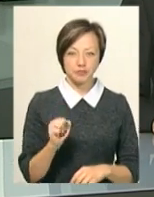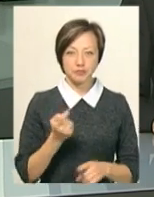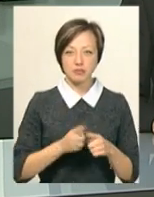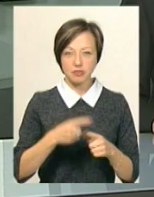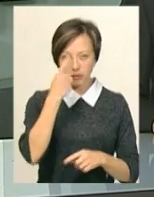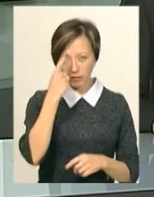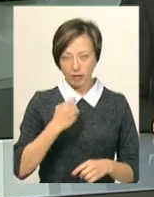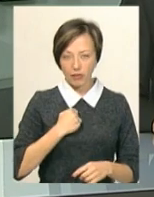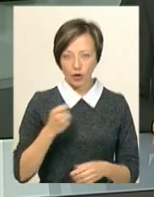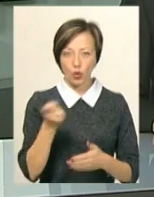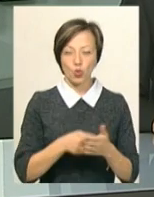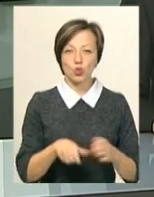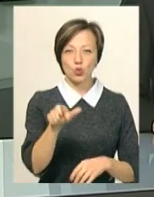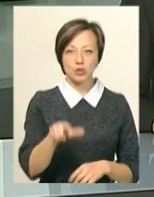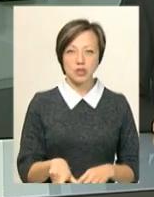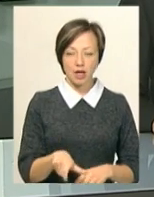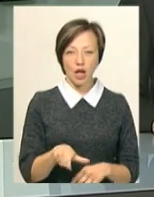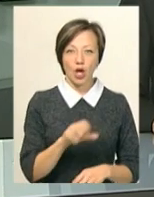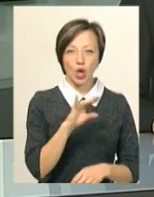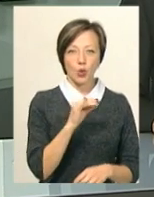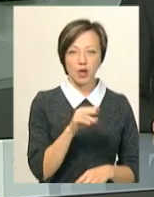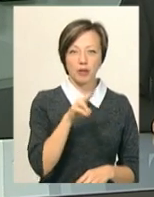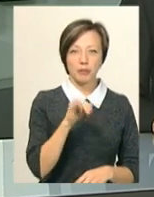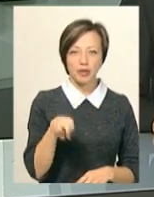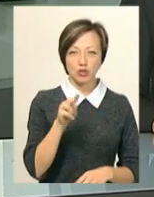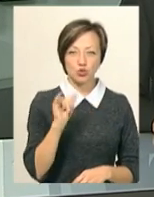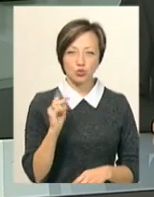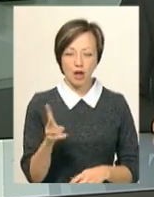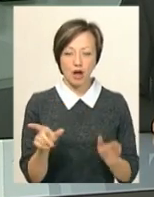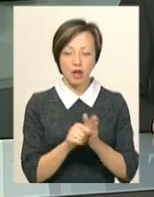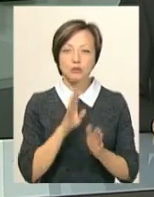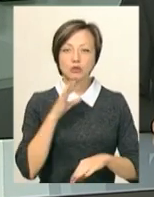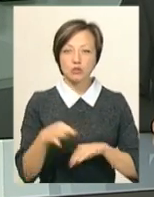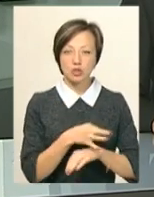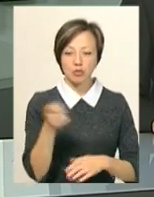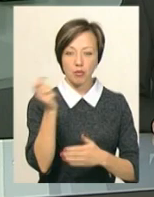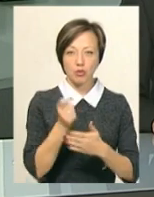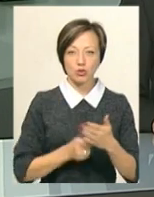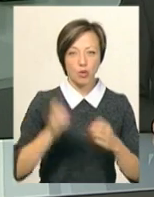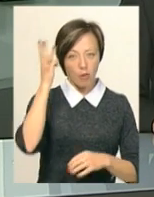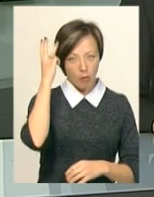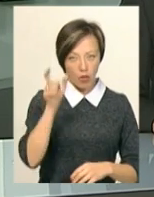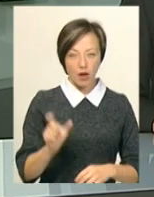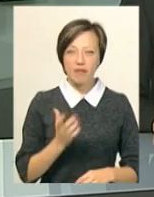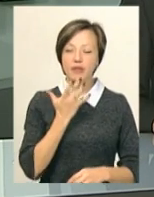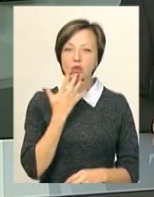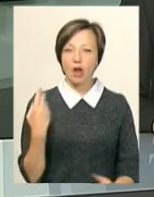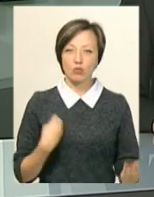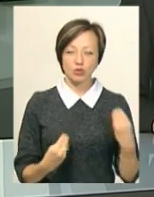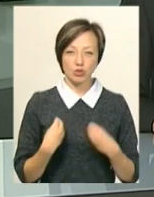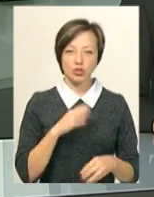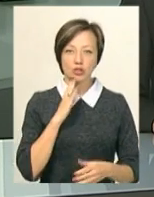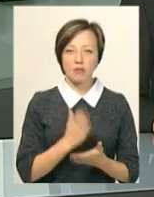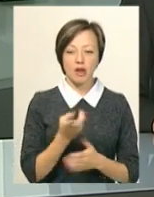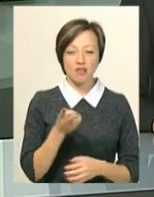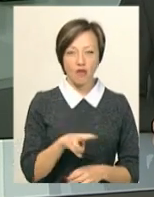Про це нам сьогодні сказав художник Юрій Підчук. Разом з дружиною він малює на стіні багатоповерхівки подолянку в національному строї. Жінка